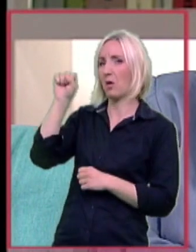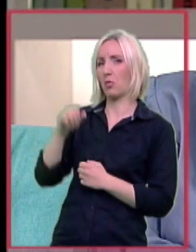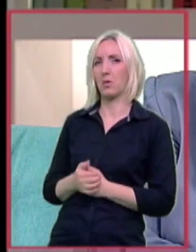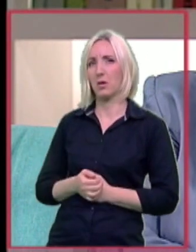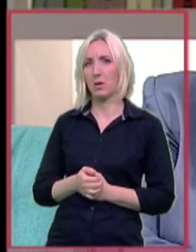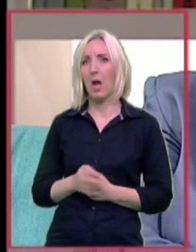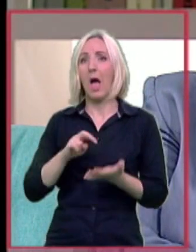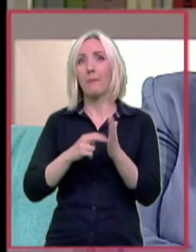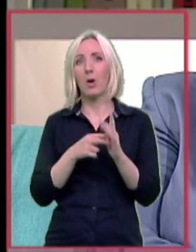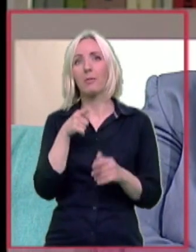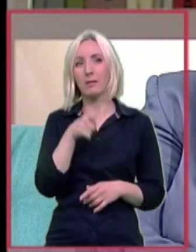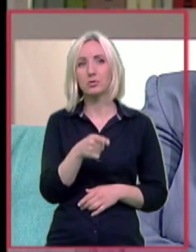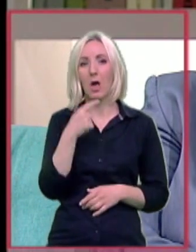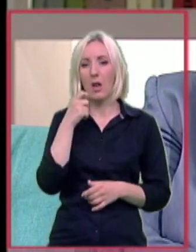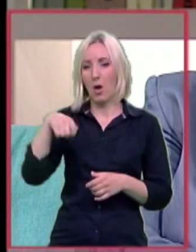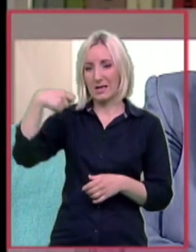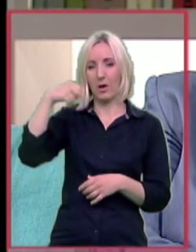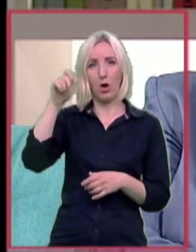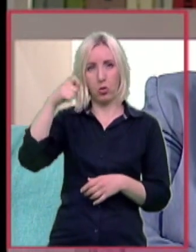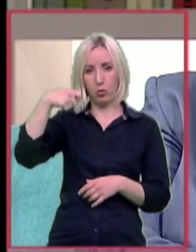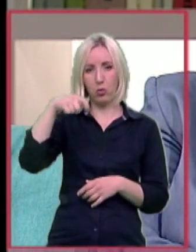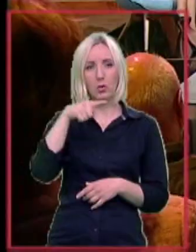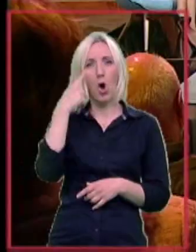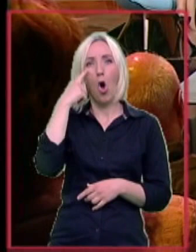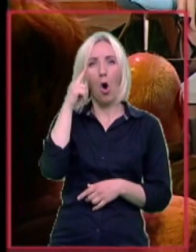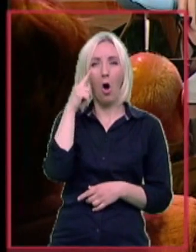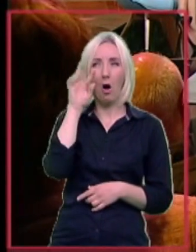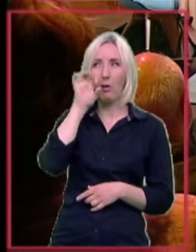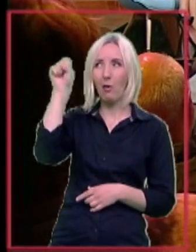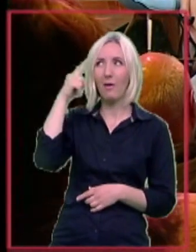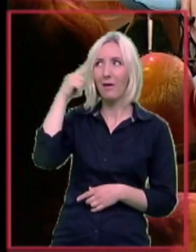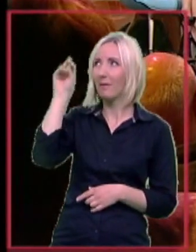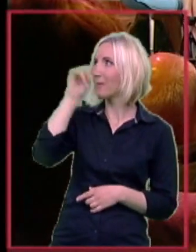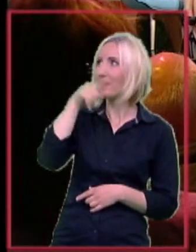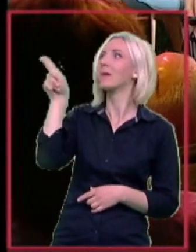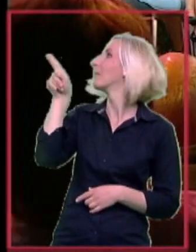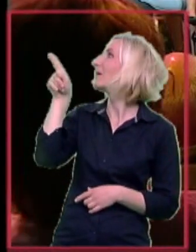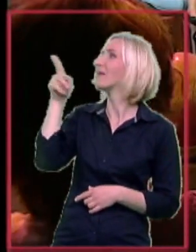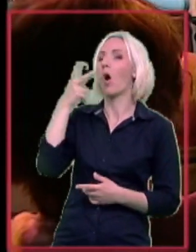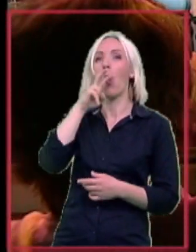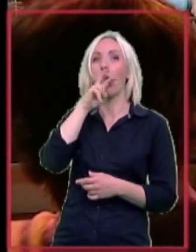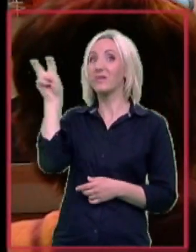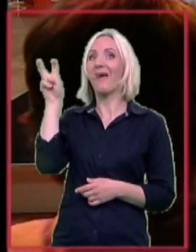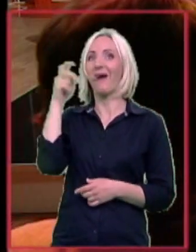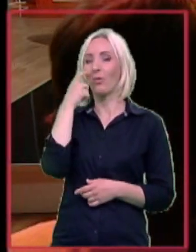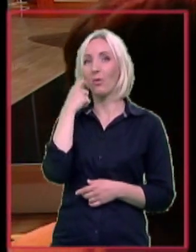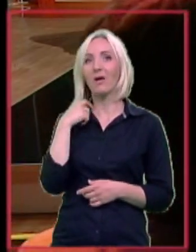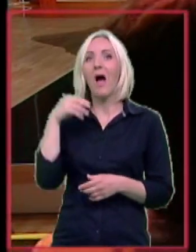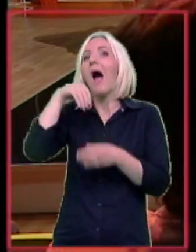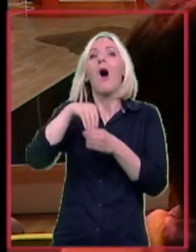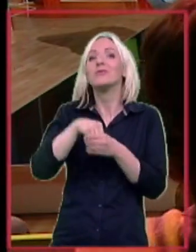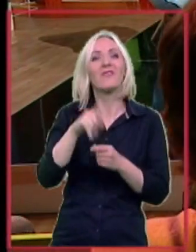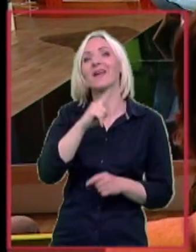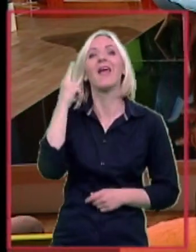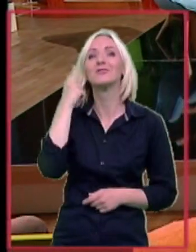problem je bio što je ona krajičko moka, ako mi zveckamo ključevima, primjer, ona primeti i onda kao odreaguje, okrene se. I vi verujete da